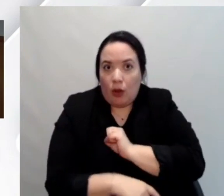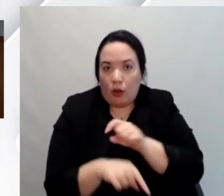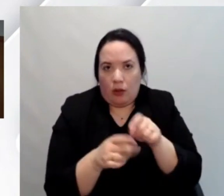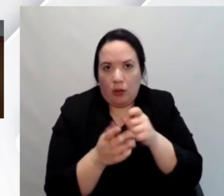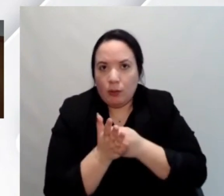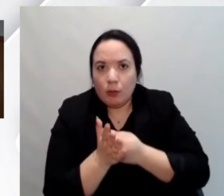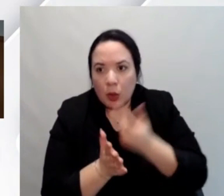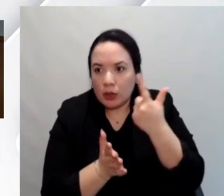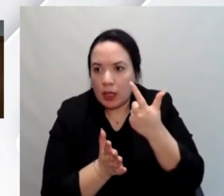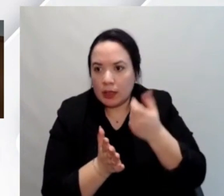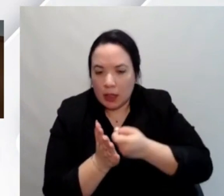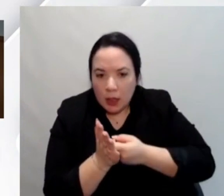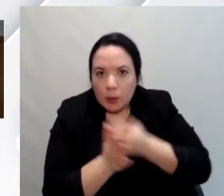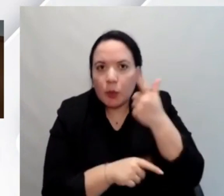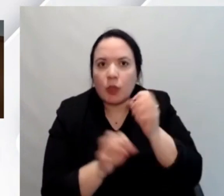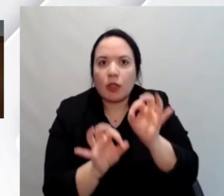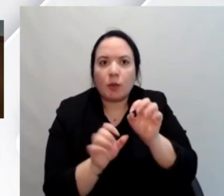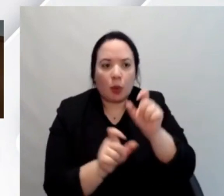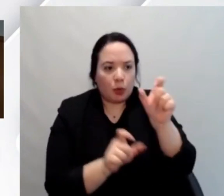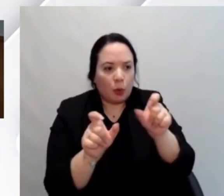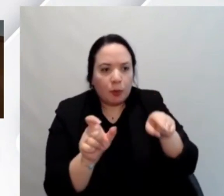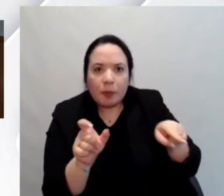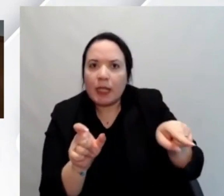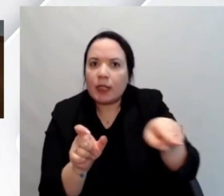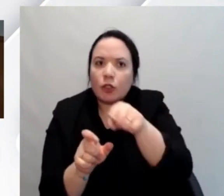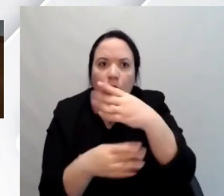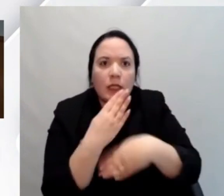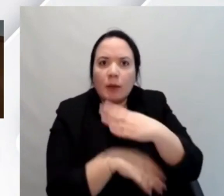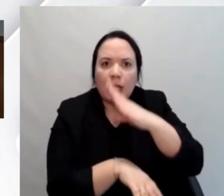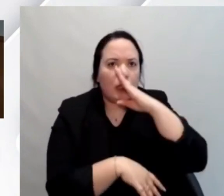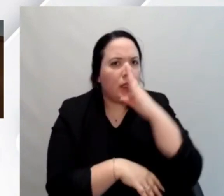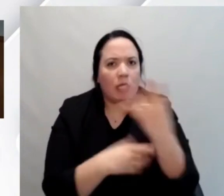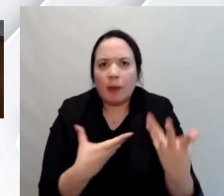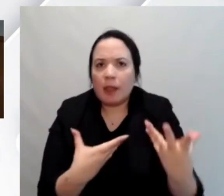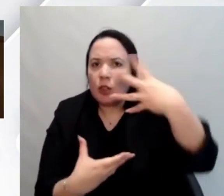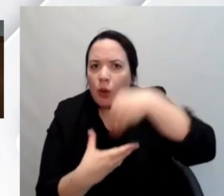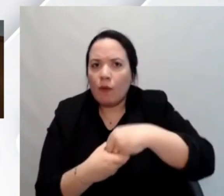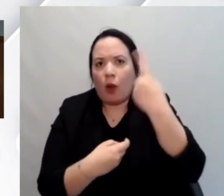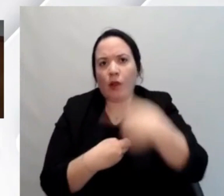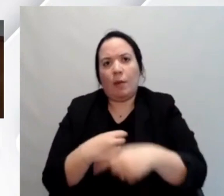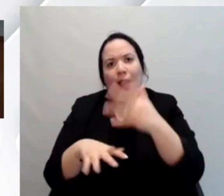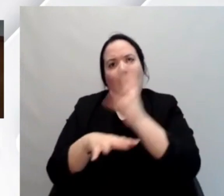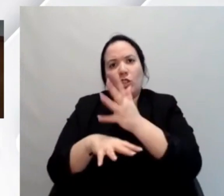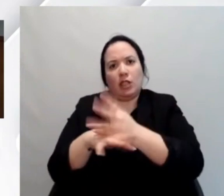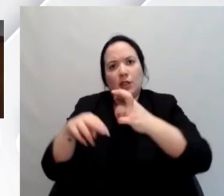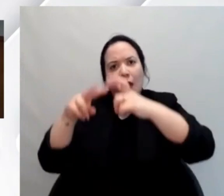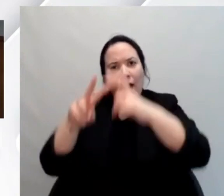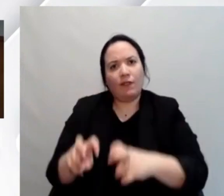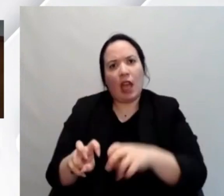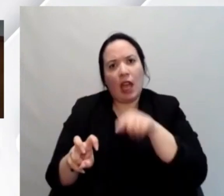essenziale che gli utenti vengano coinvolti nelle verifiche diciamo della